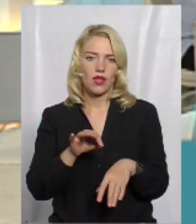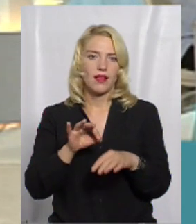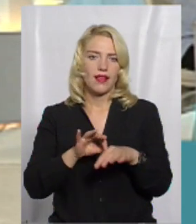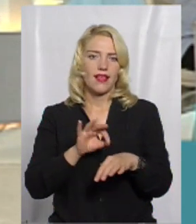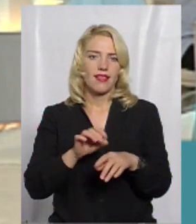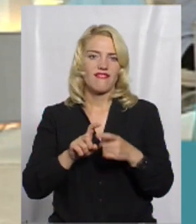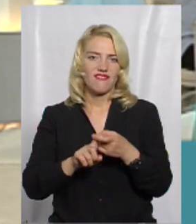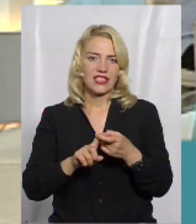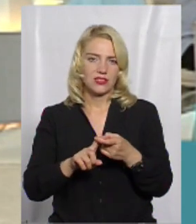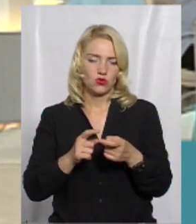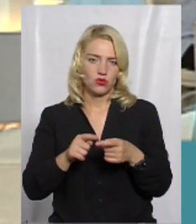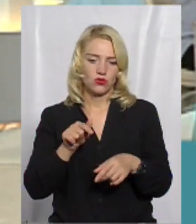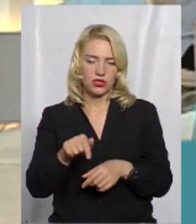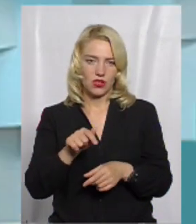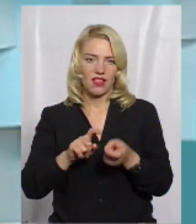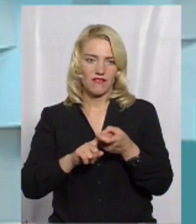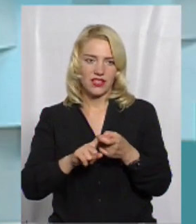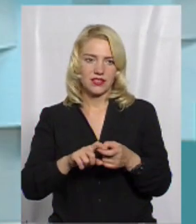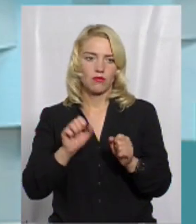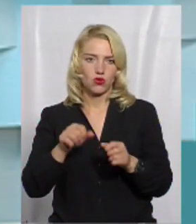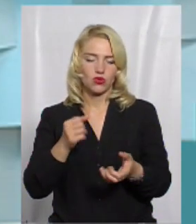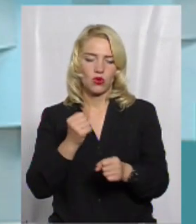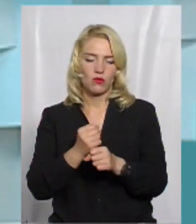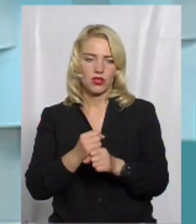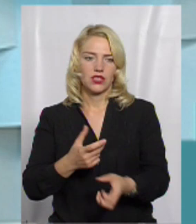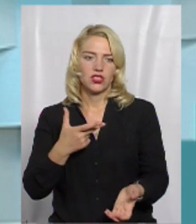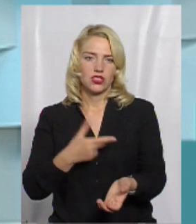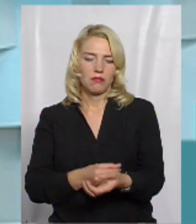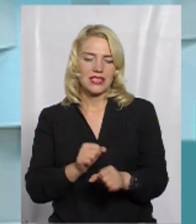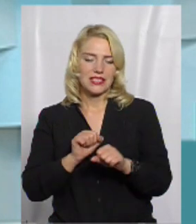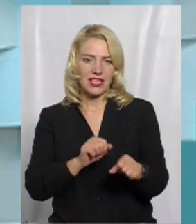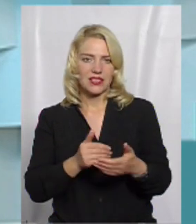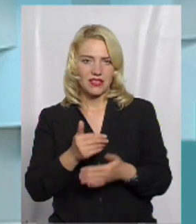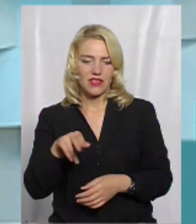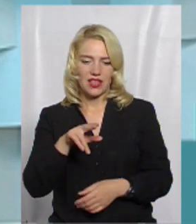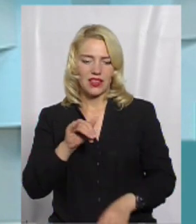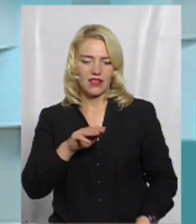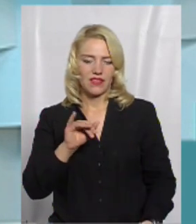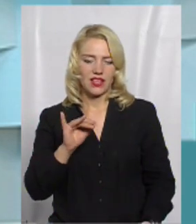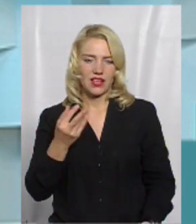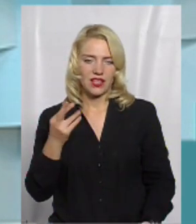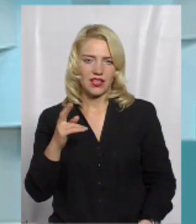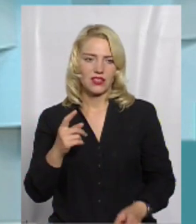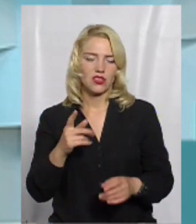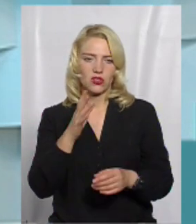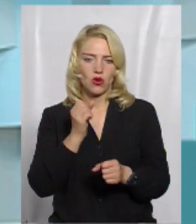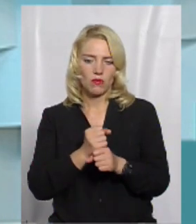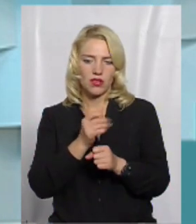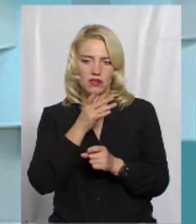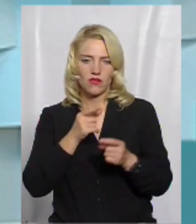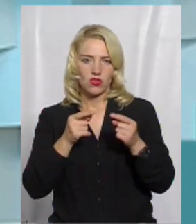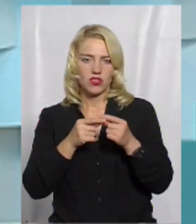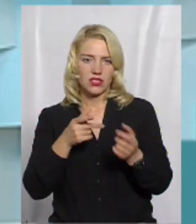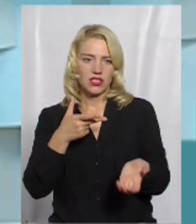інфекція, в якої роблять щеплення. І захист від дифтерії 1 – зробити своєчасне щеплення.